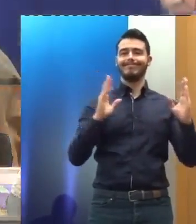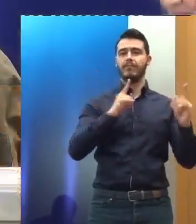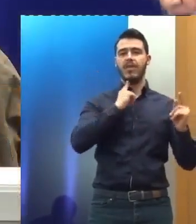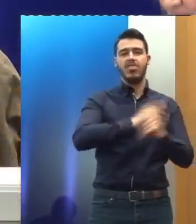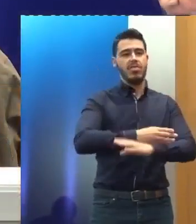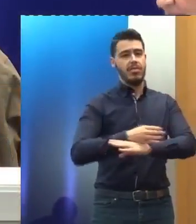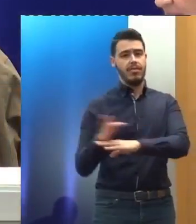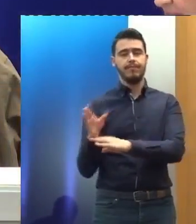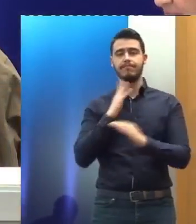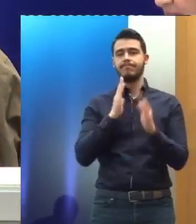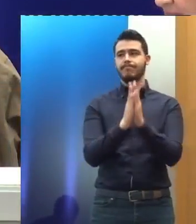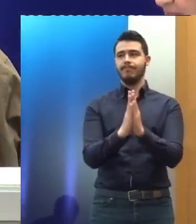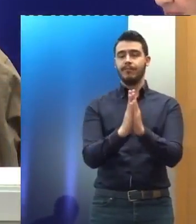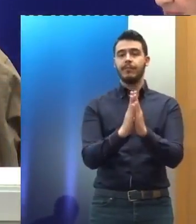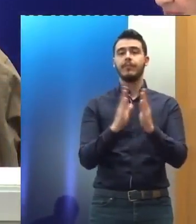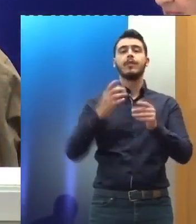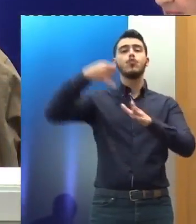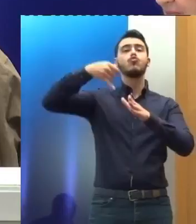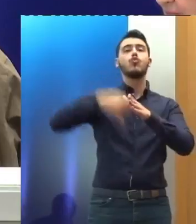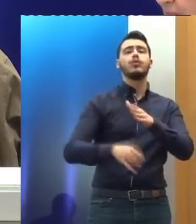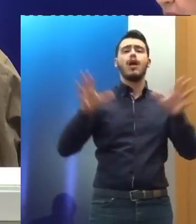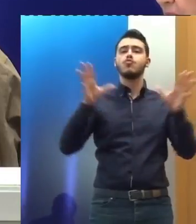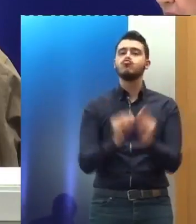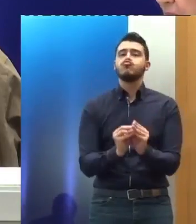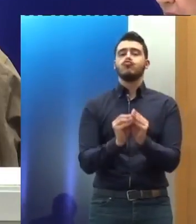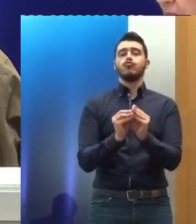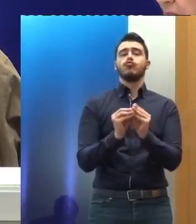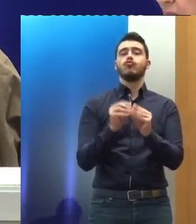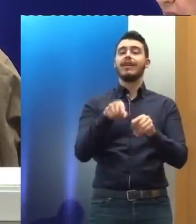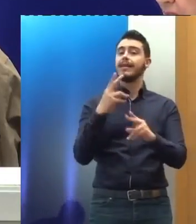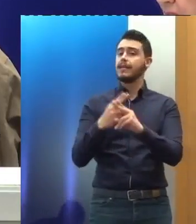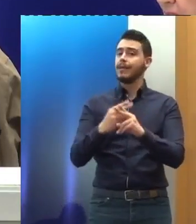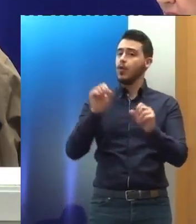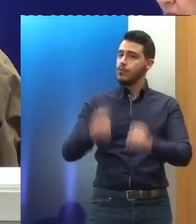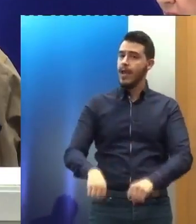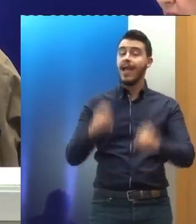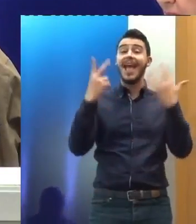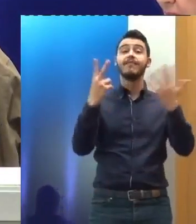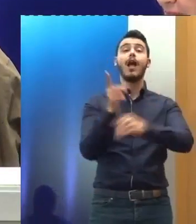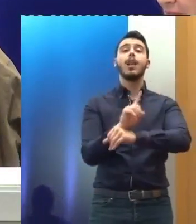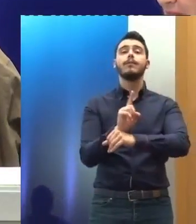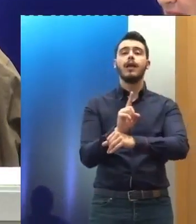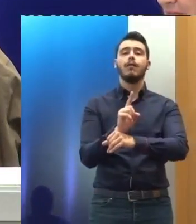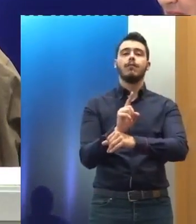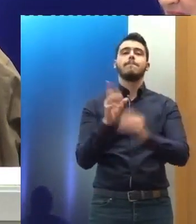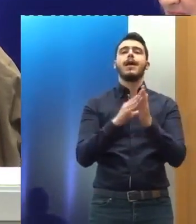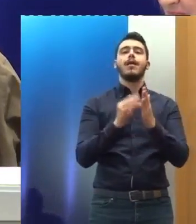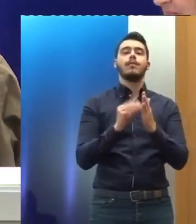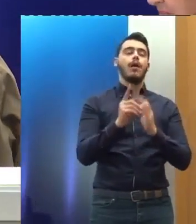γενναιόδοροι στο ουσιαστικό μέρος και όχι στο χρόνο, την παρκή του χρόνου. Επτά λεπτά καταρχάς, οι δύο πρώτοι...